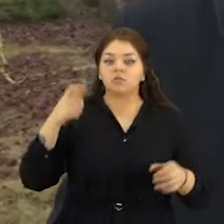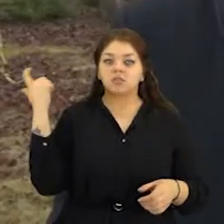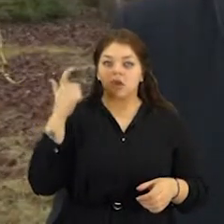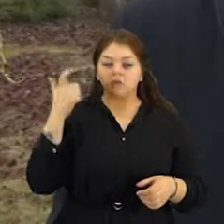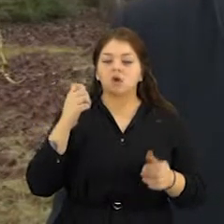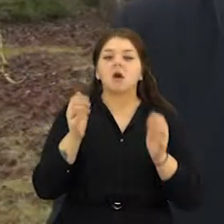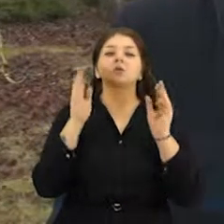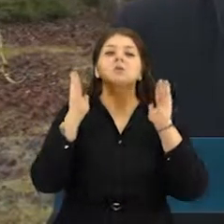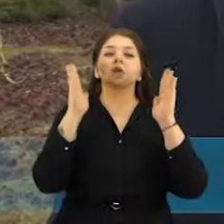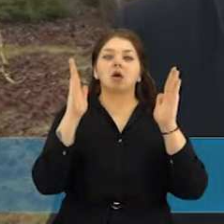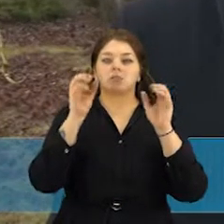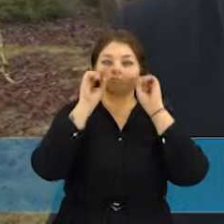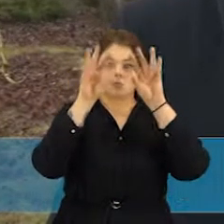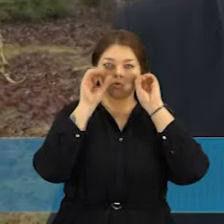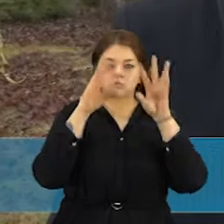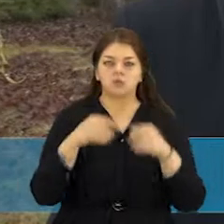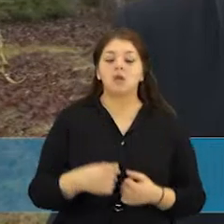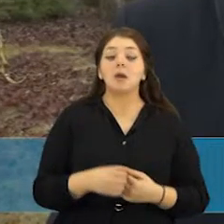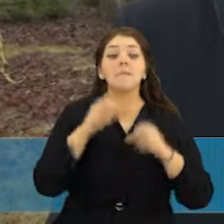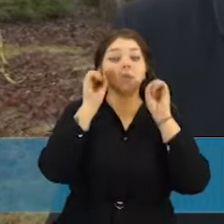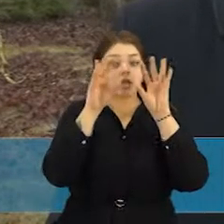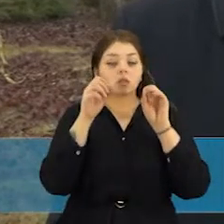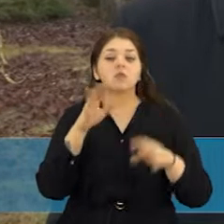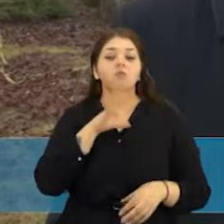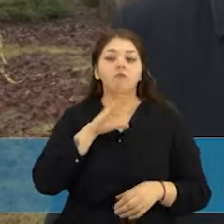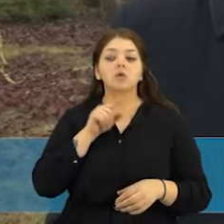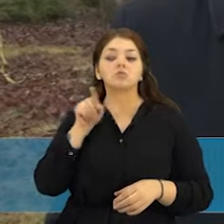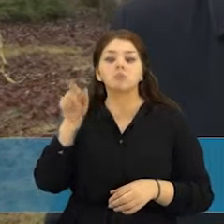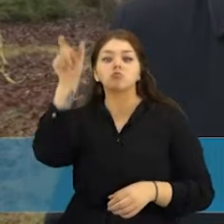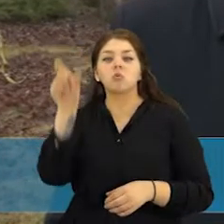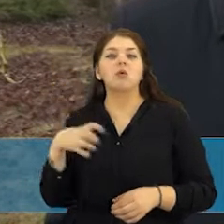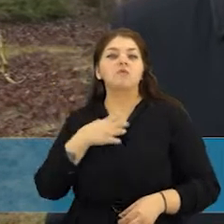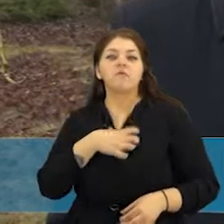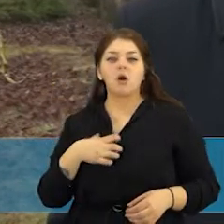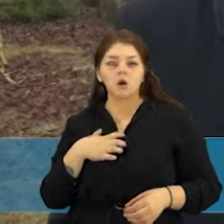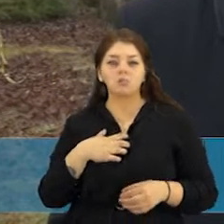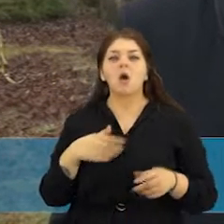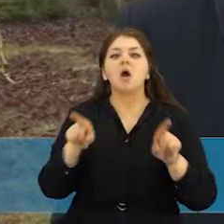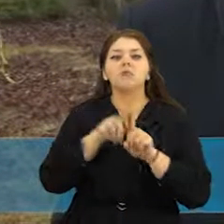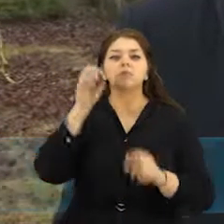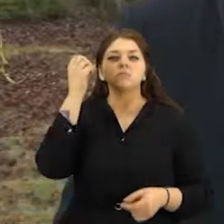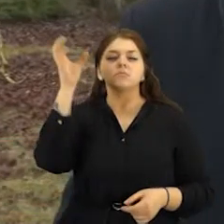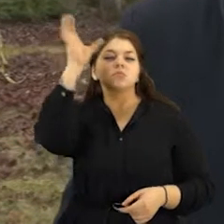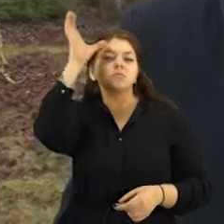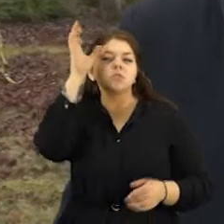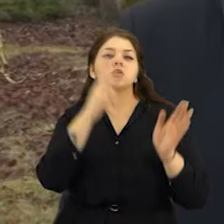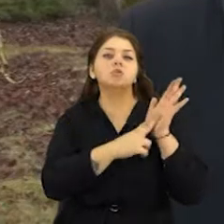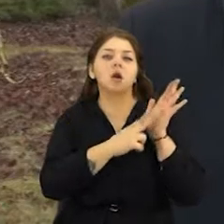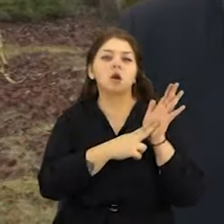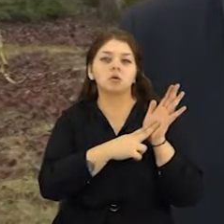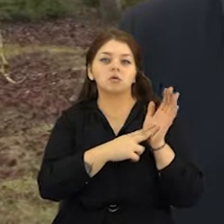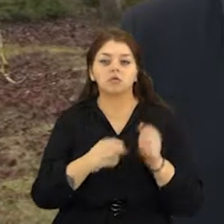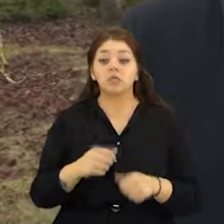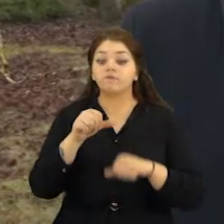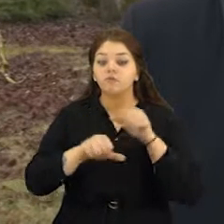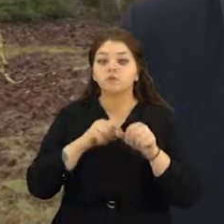Pelėdą jam buvo reikalinga kaip išminties simbolės. Jis, kada perkūrė visą tą dvarą ir parką 20